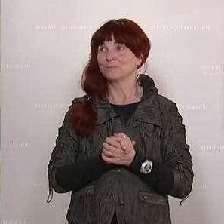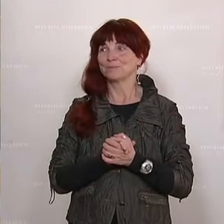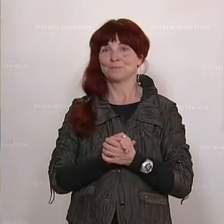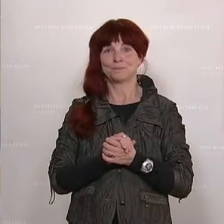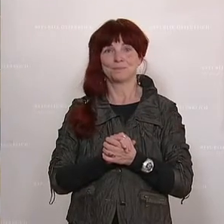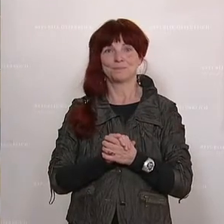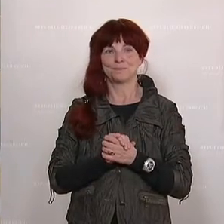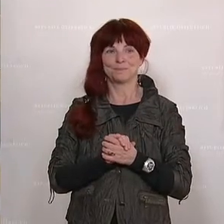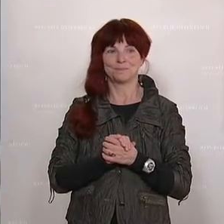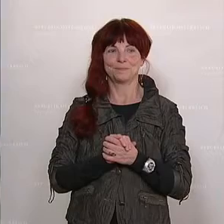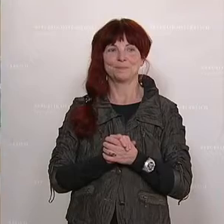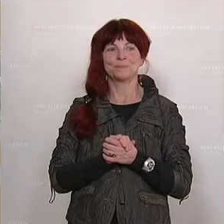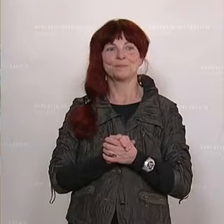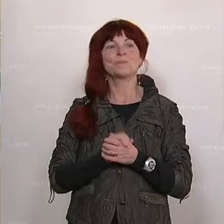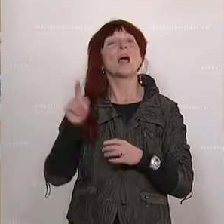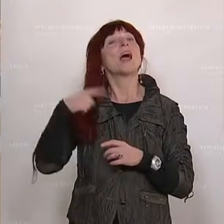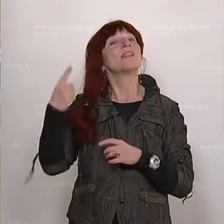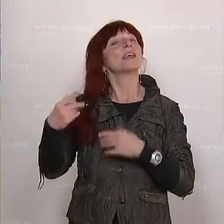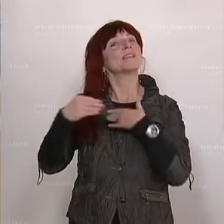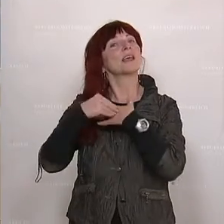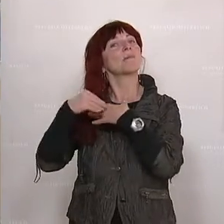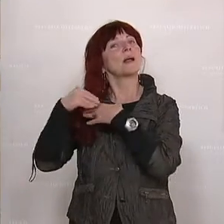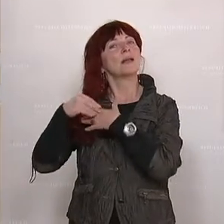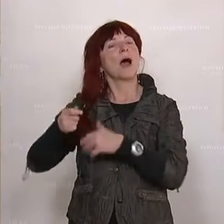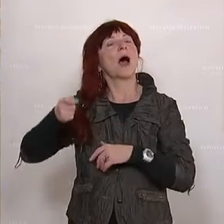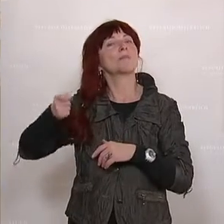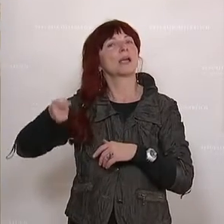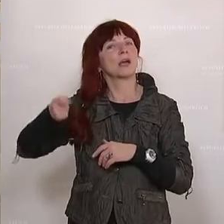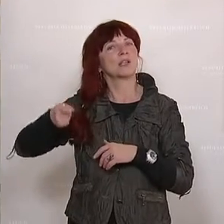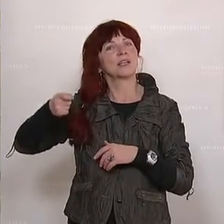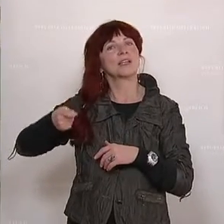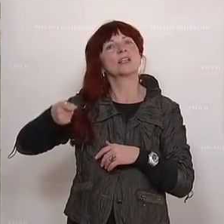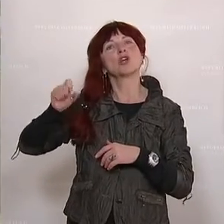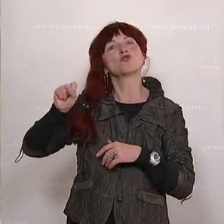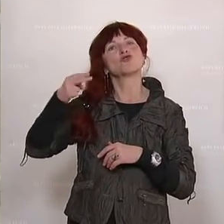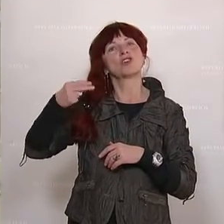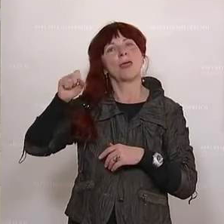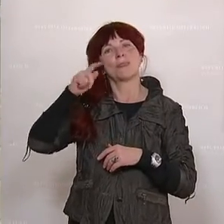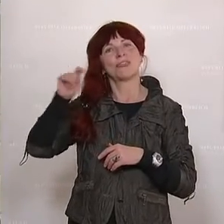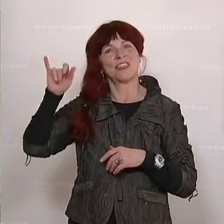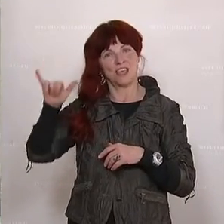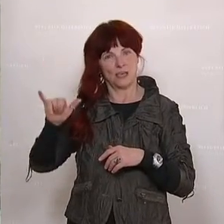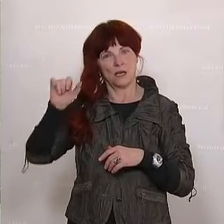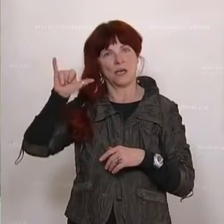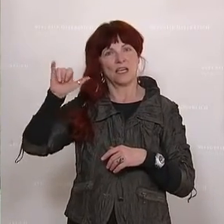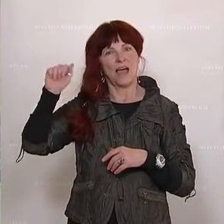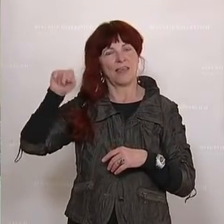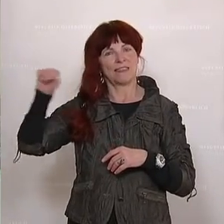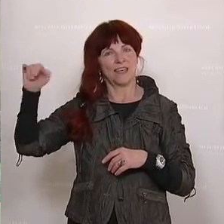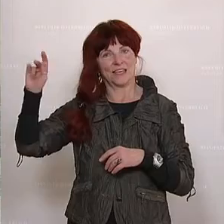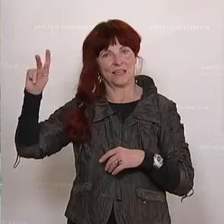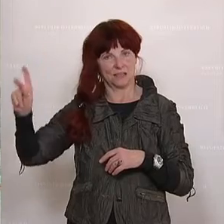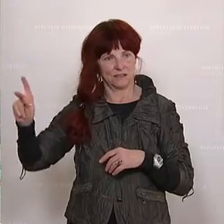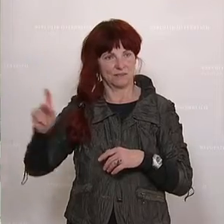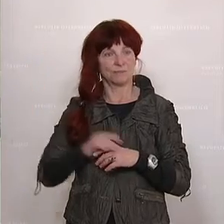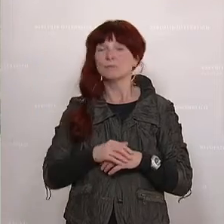Christoph Zaritz war das von der ÖVP. Er ist Sportsprecher seiner Partei und kommt aus Eisenstadt im Burgenland. In der Corona-Krise hätten viele Vereine